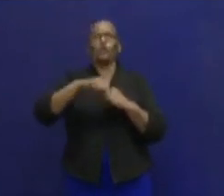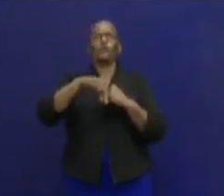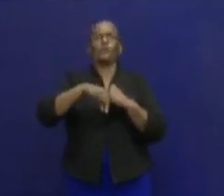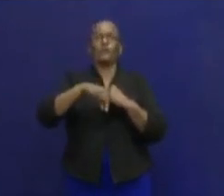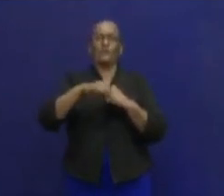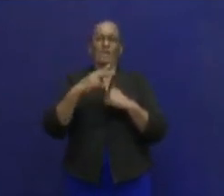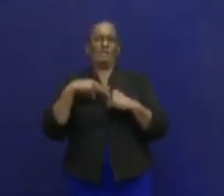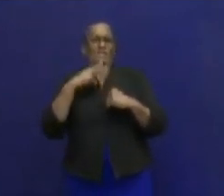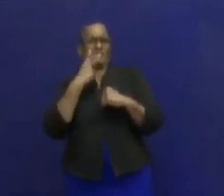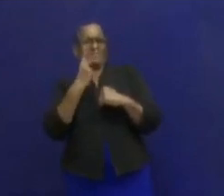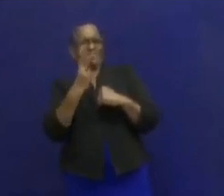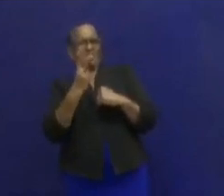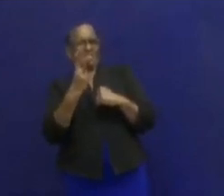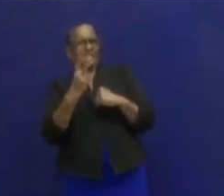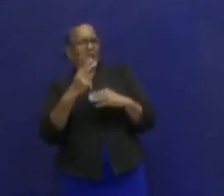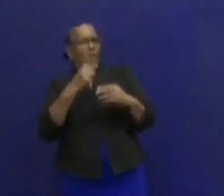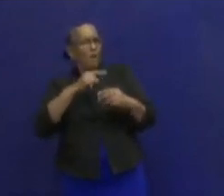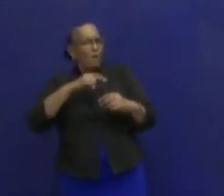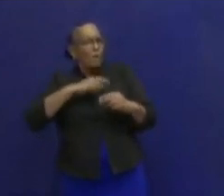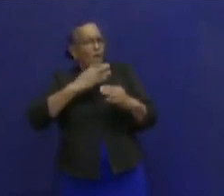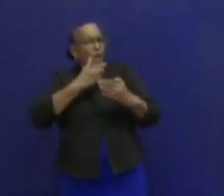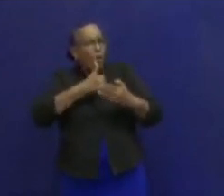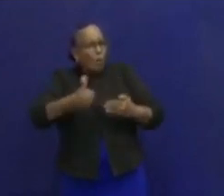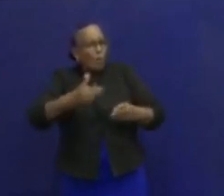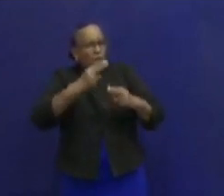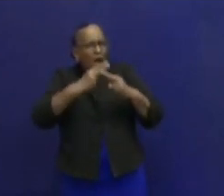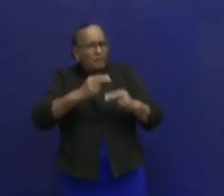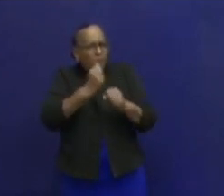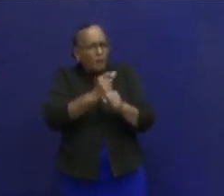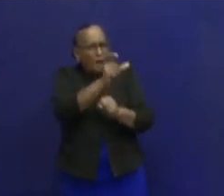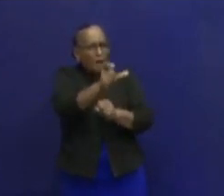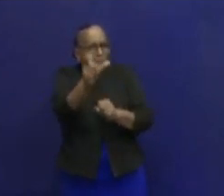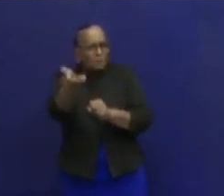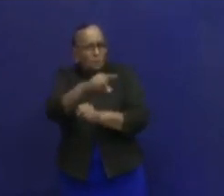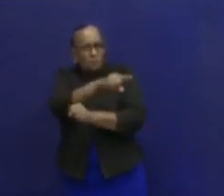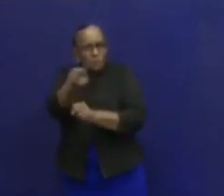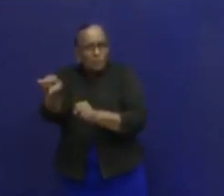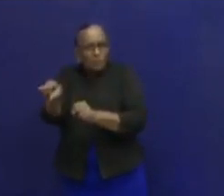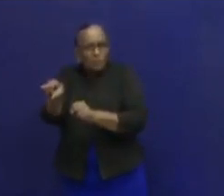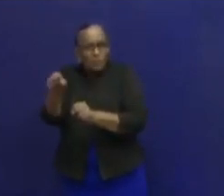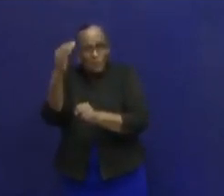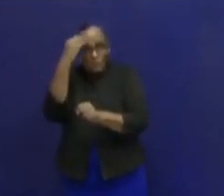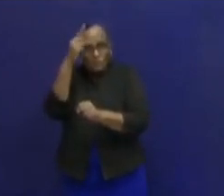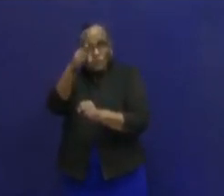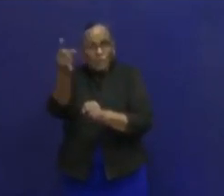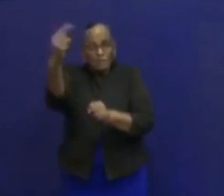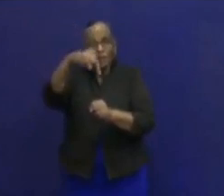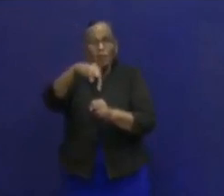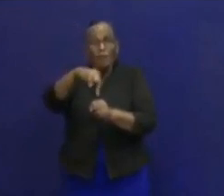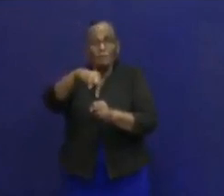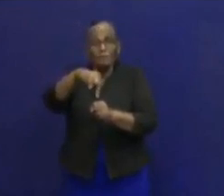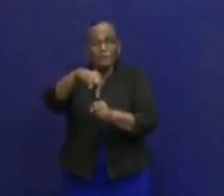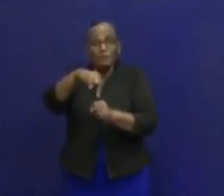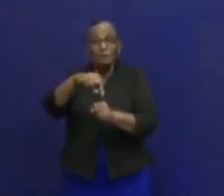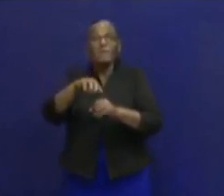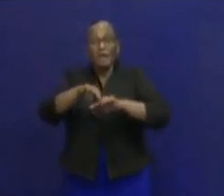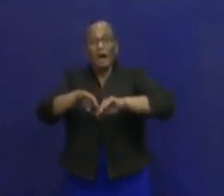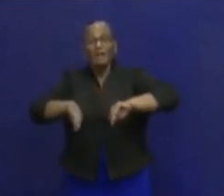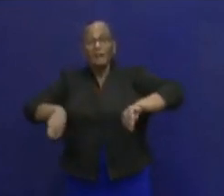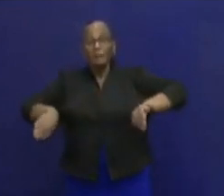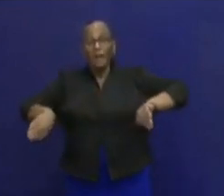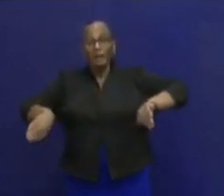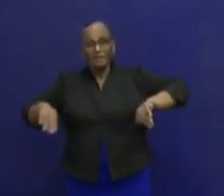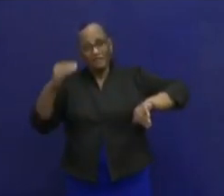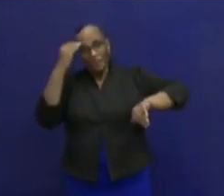En wat zien wij, terwijl we goede afspraken maken met de mensen? U weet dat u komt, u weet dat u in quarantaine moet.